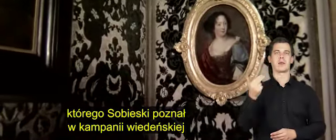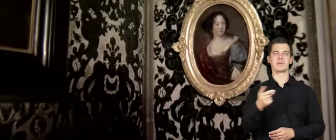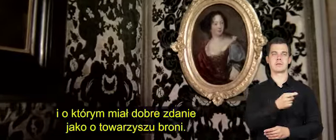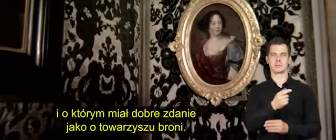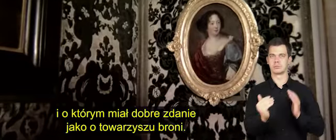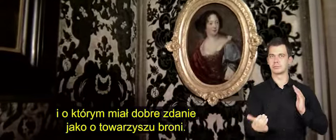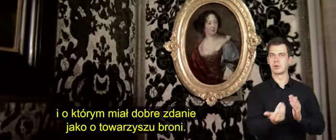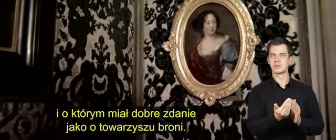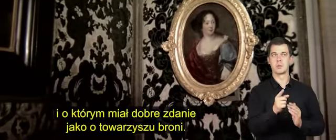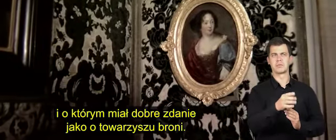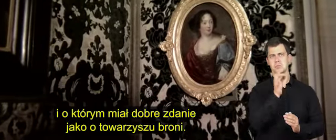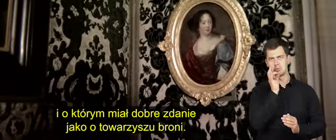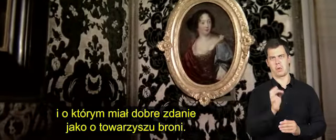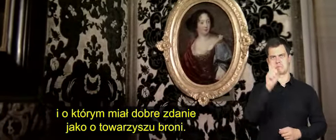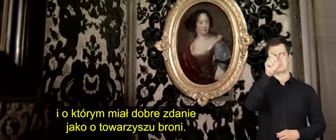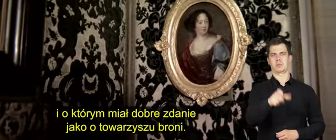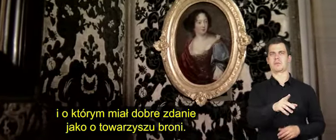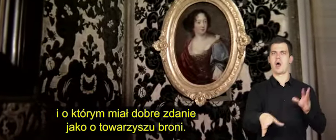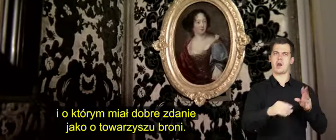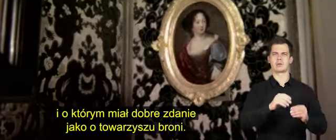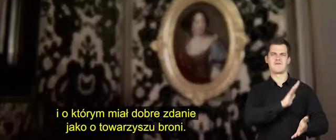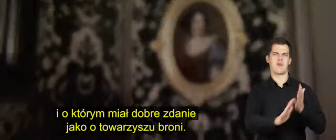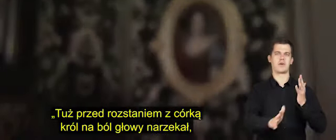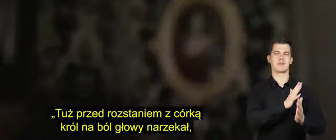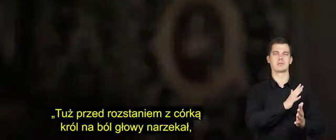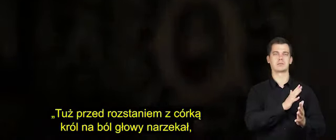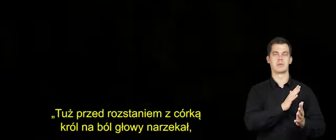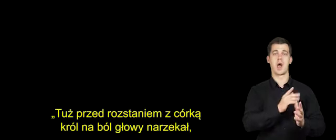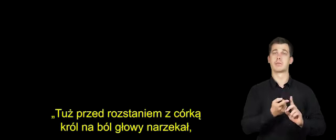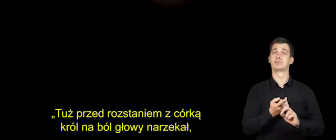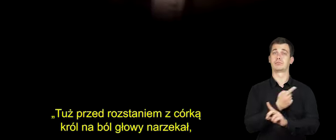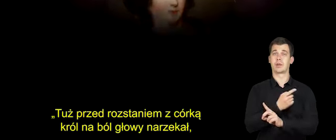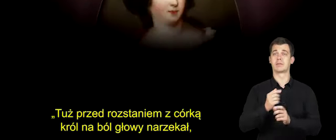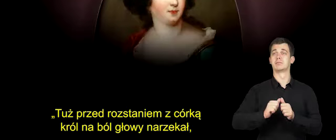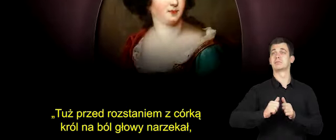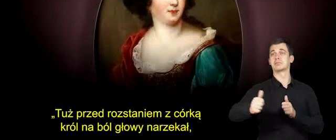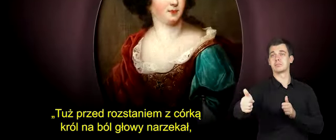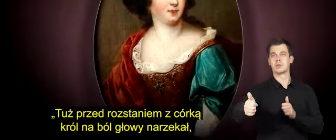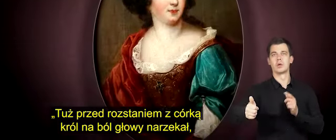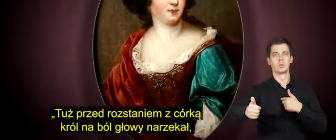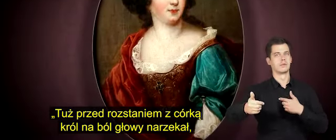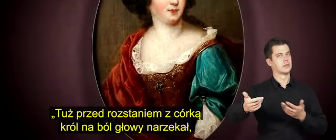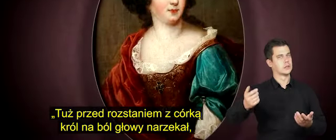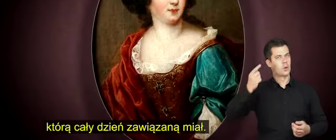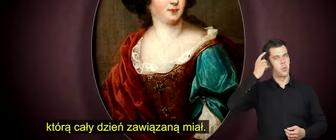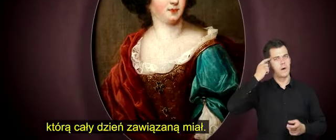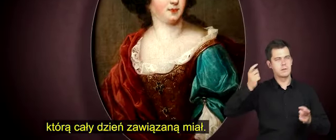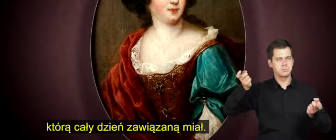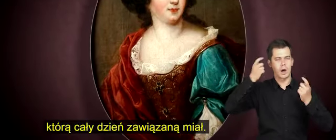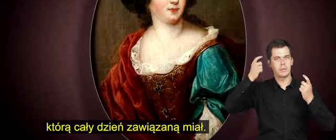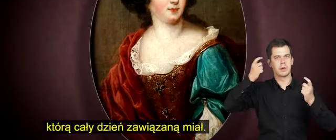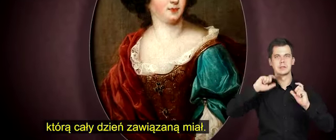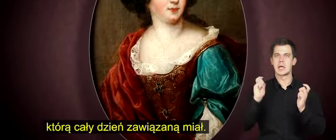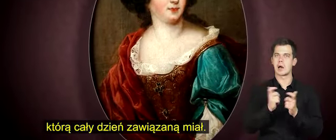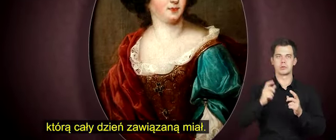wiedeńskiej i o którym miał dobre zdanie jako o towarzyszu broni. Tuż przed rozstaniem z córką król na ból głowy narzekał, którą